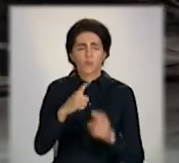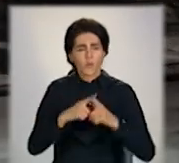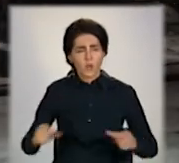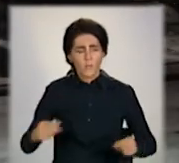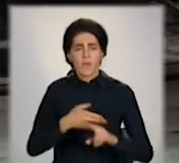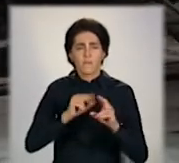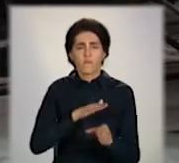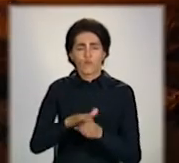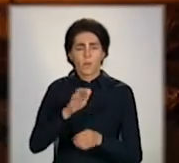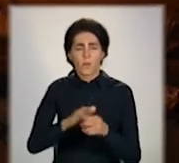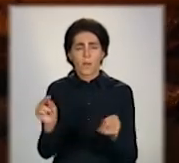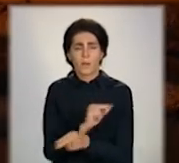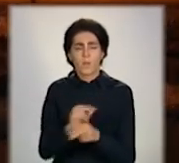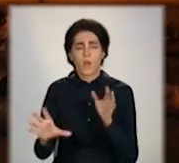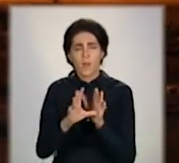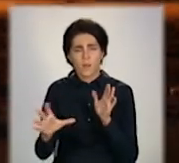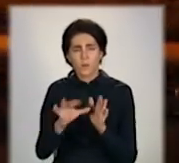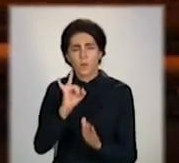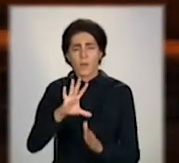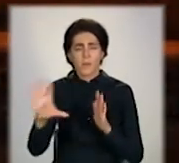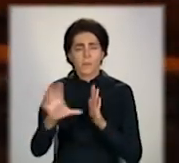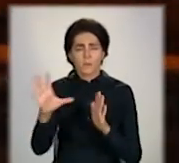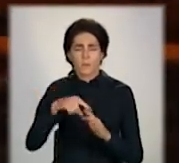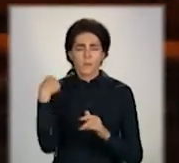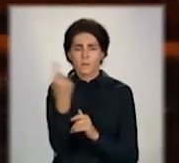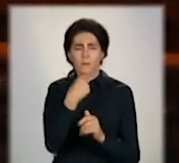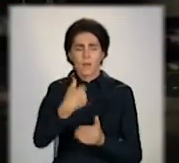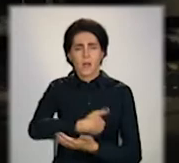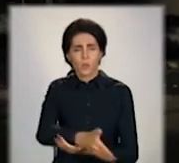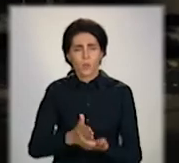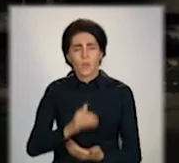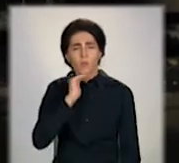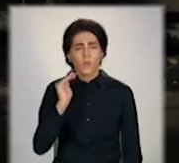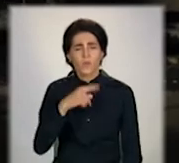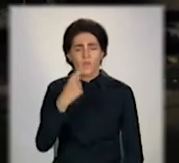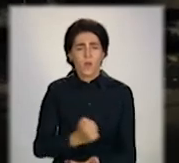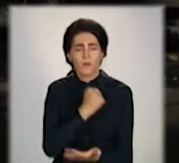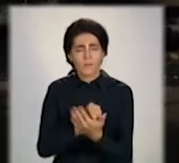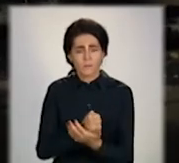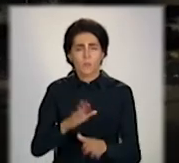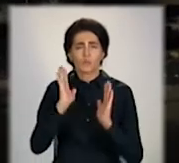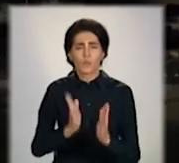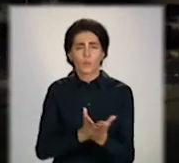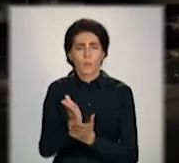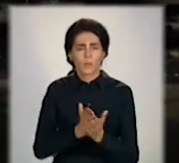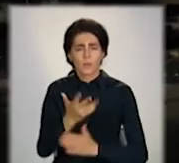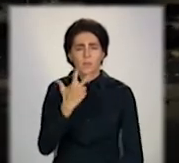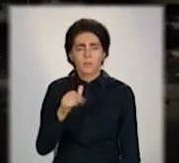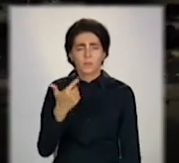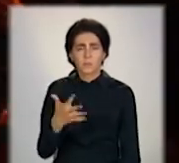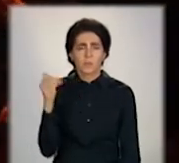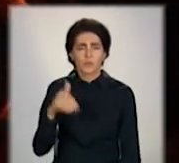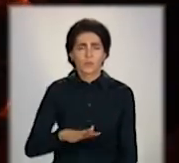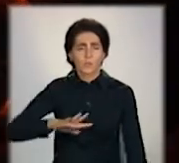Виконали, зокрема, й ремонт електро- та енергообладнання. Фахівці гарантують, нова футировка працюватиме понад 3,5 тисячі